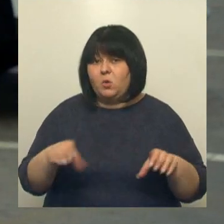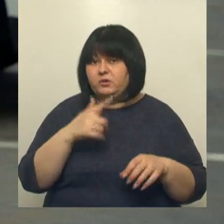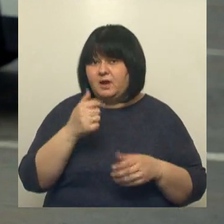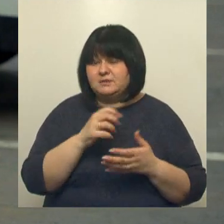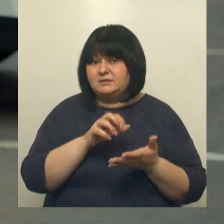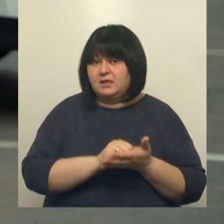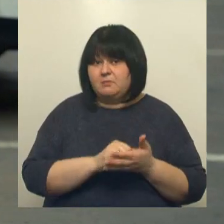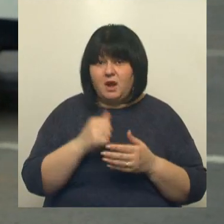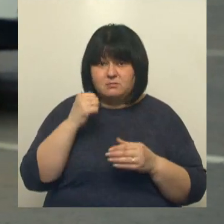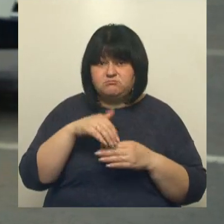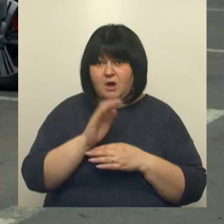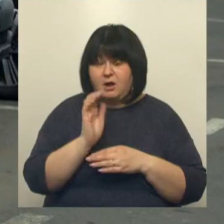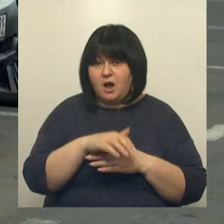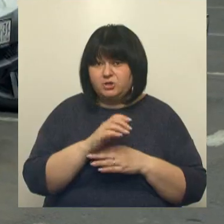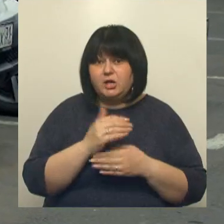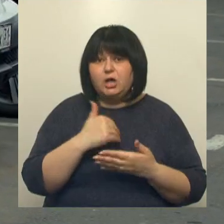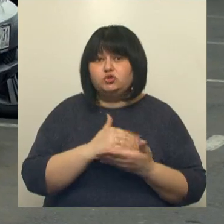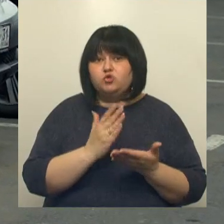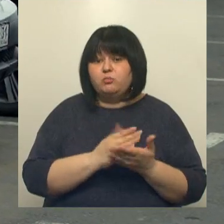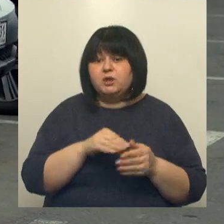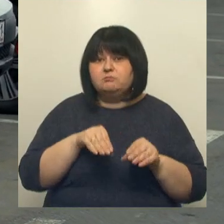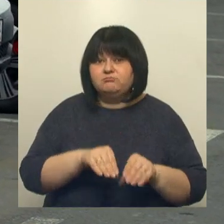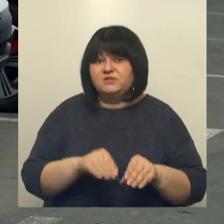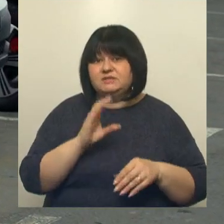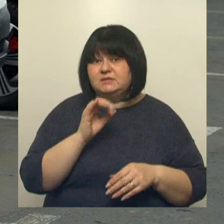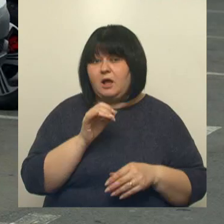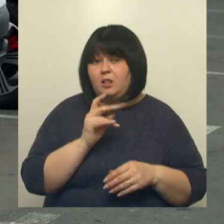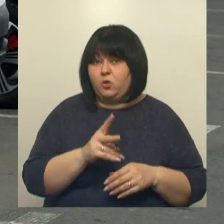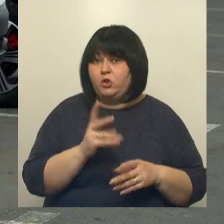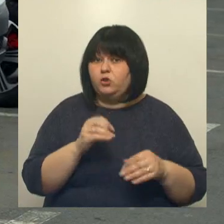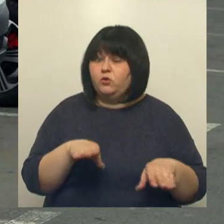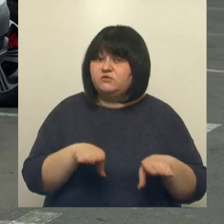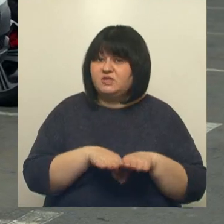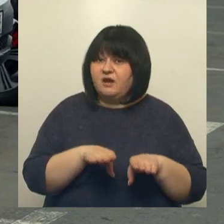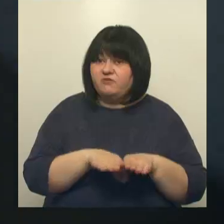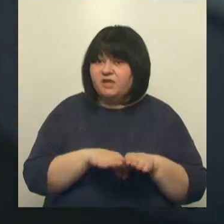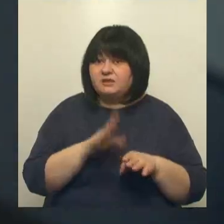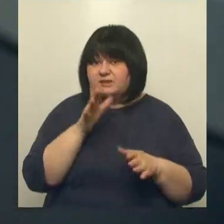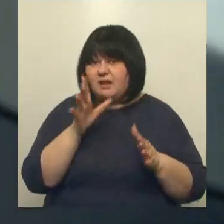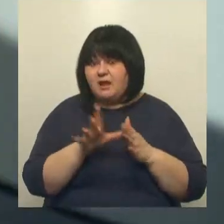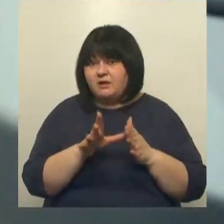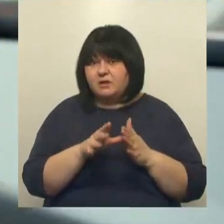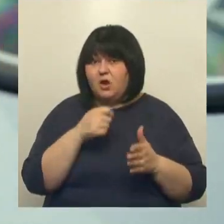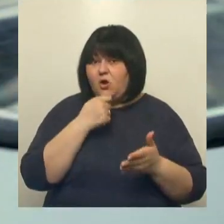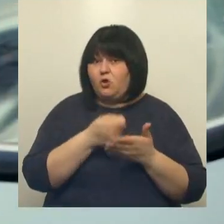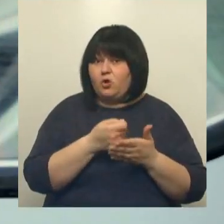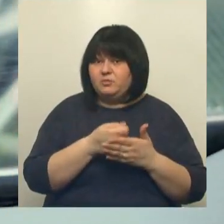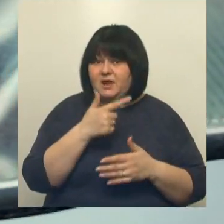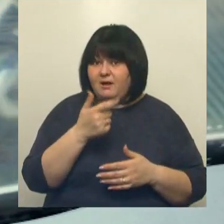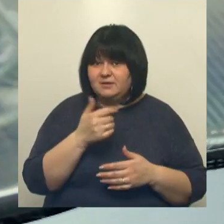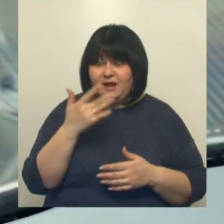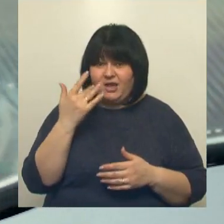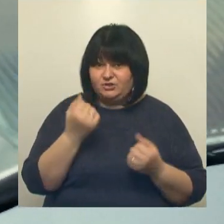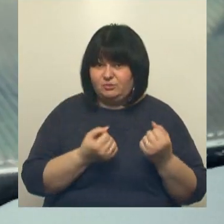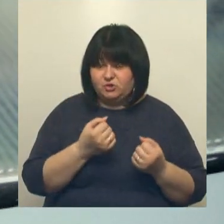багажник. Инструменты приходится хранить в салоне. Но в сравнении с электромобилями машину на метане прокормить проще. В Белгороде